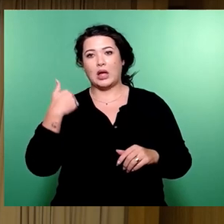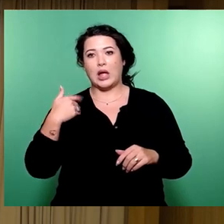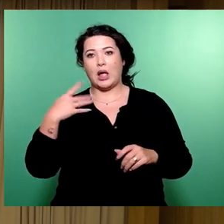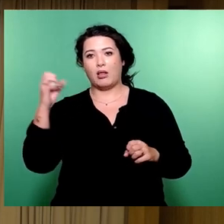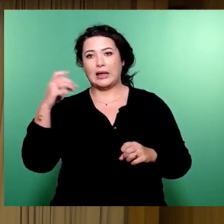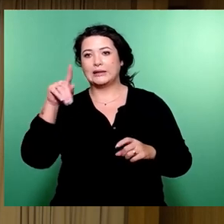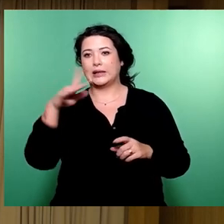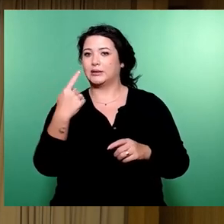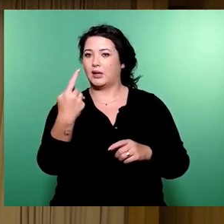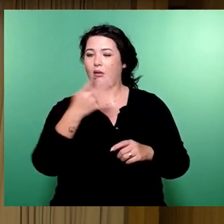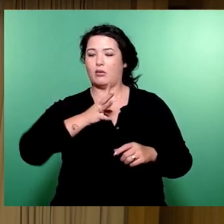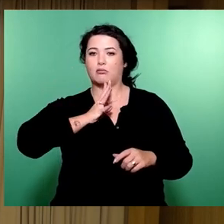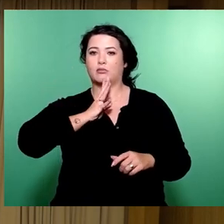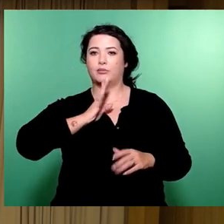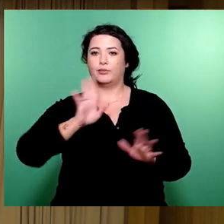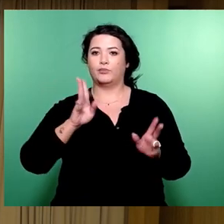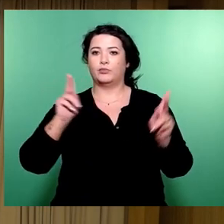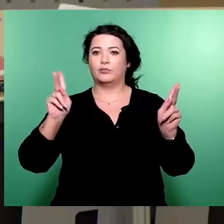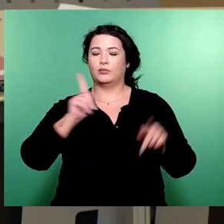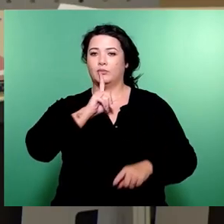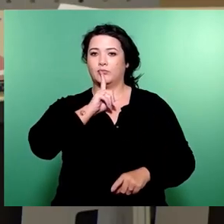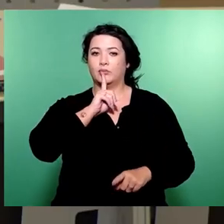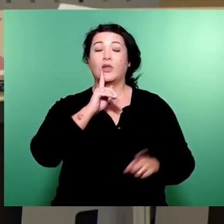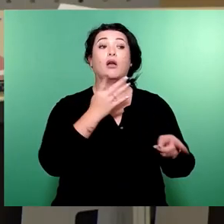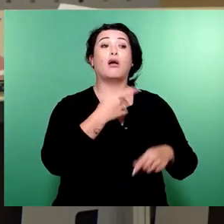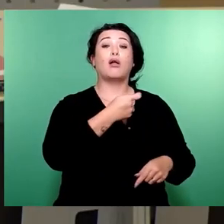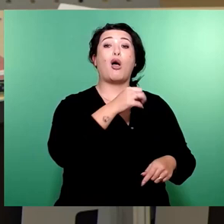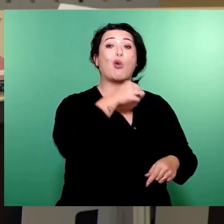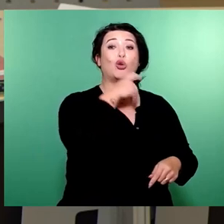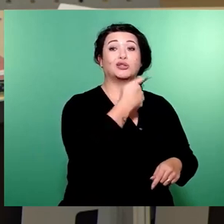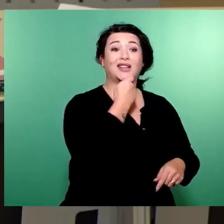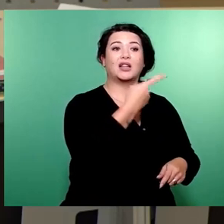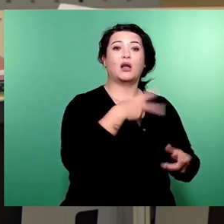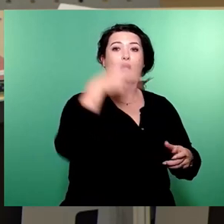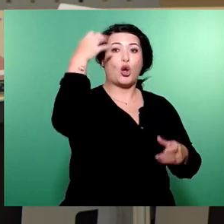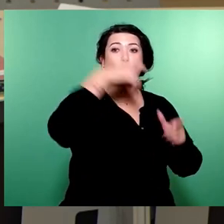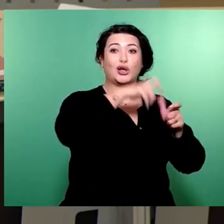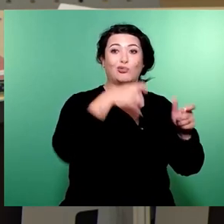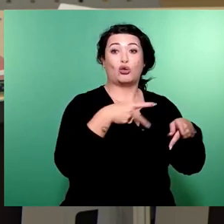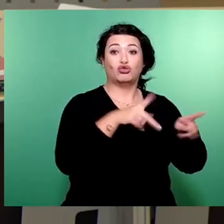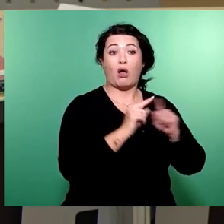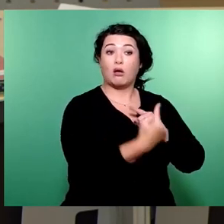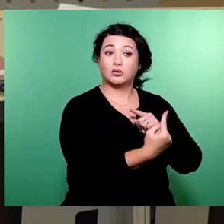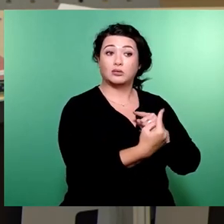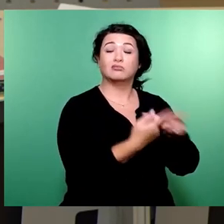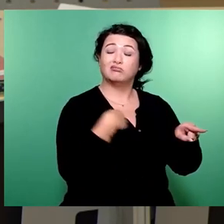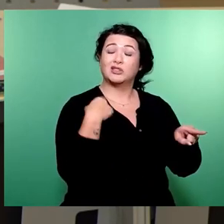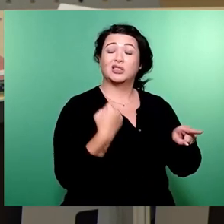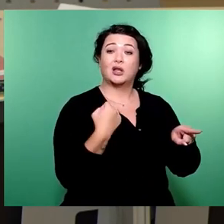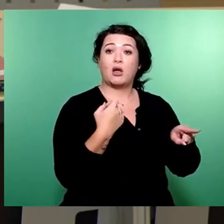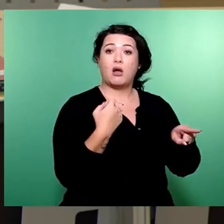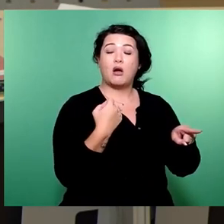in der Postkantine an der Königsbrücker Straße. Ich bin sicher, liebe Heike Arnert,